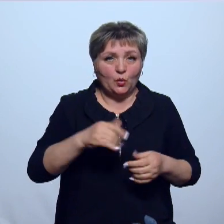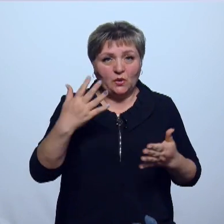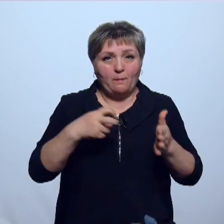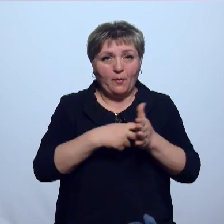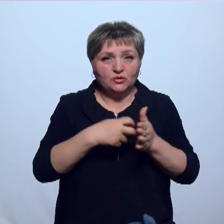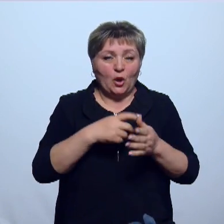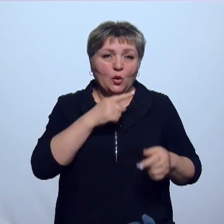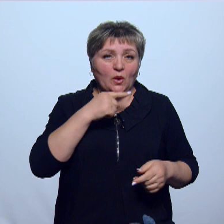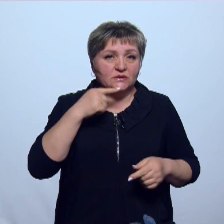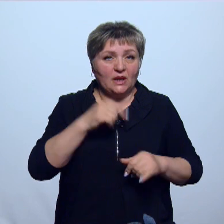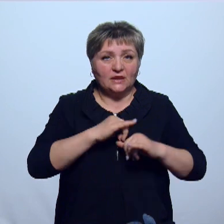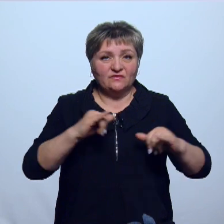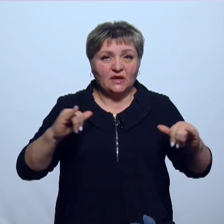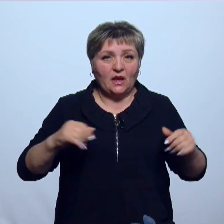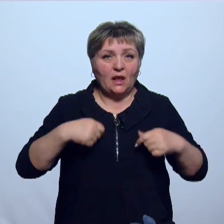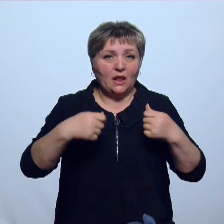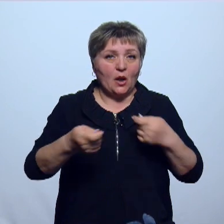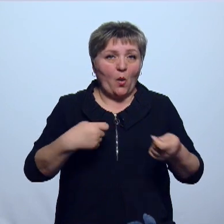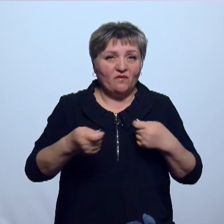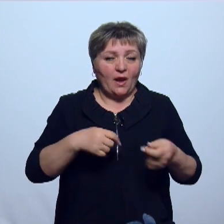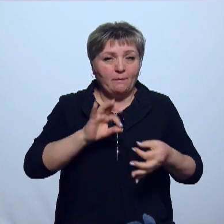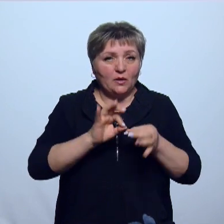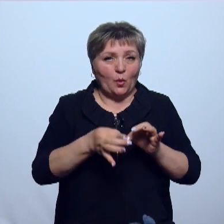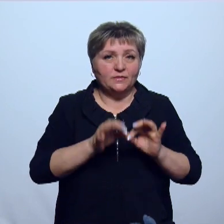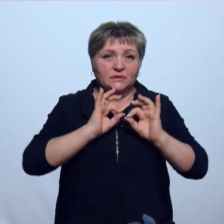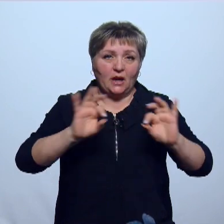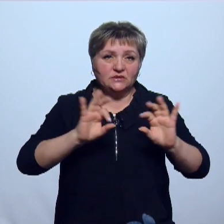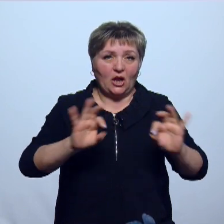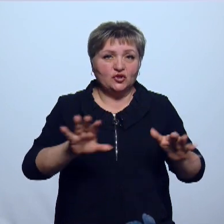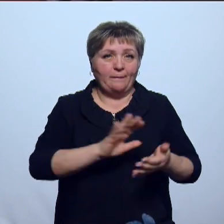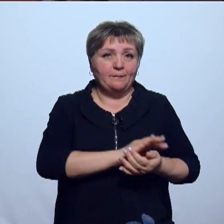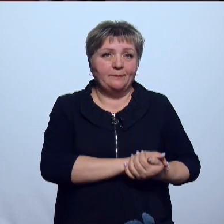Почтой России о развитии электронной торговли. С подробностями Альбина Валикжанина.